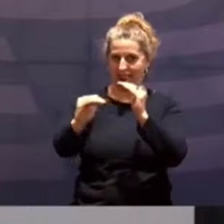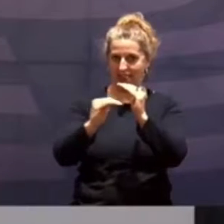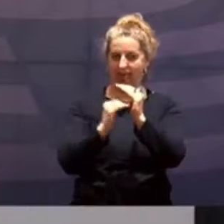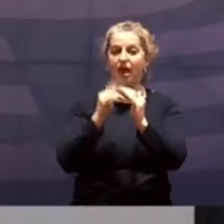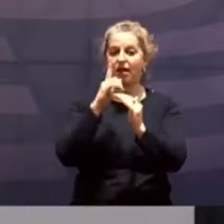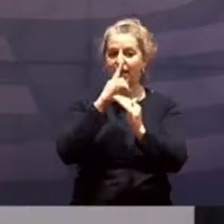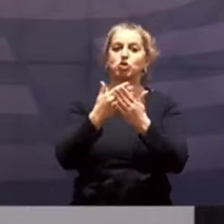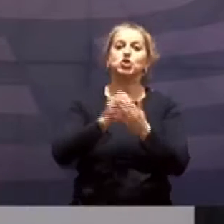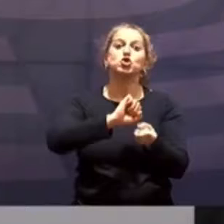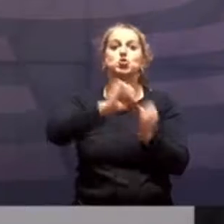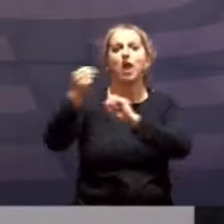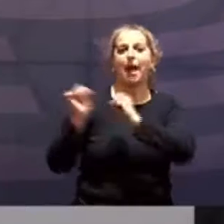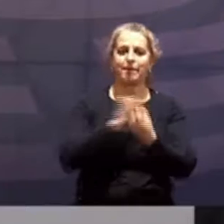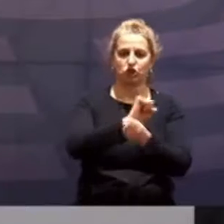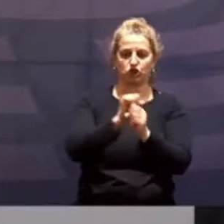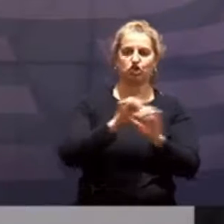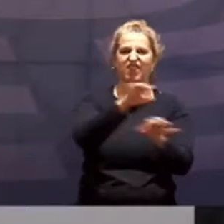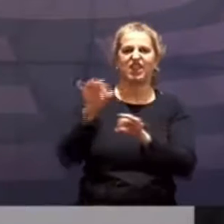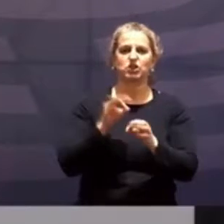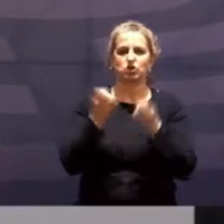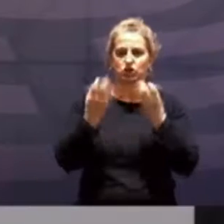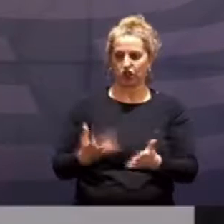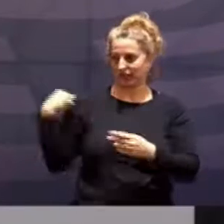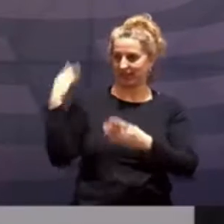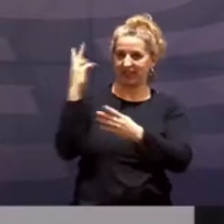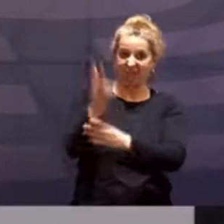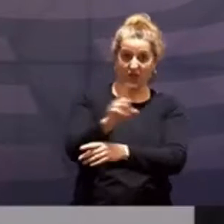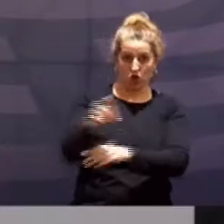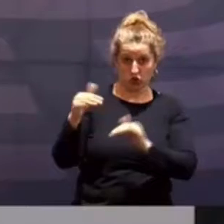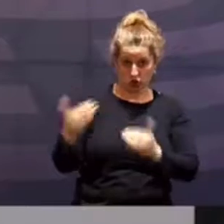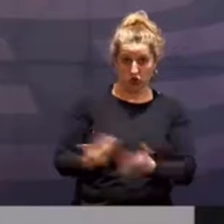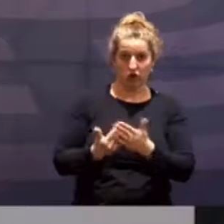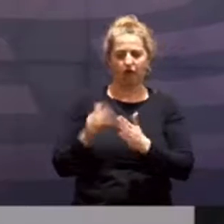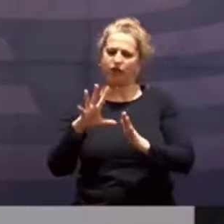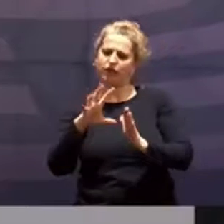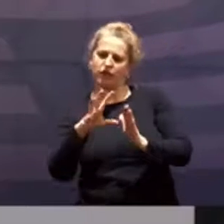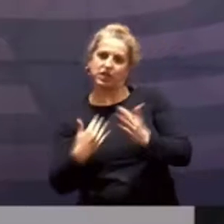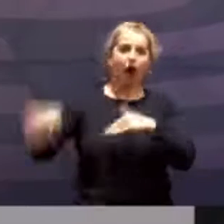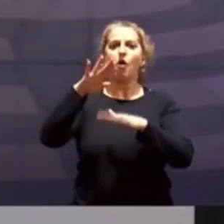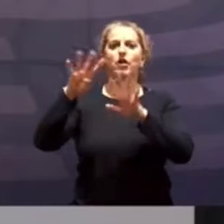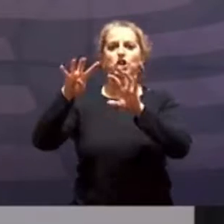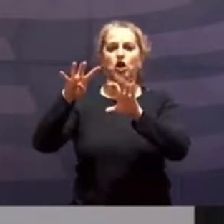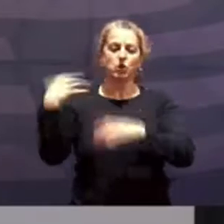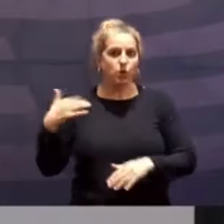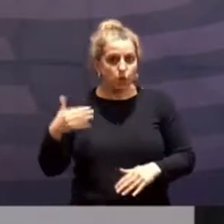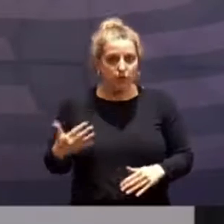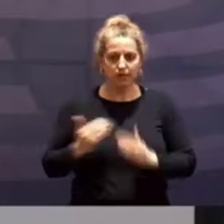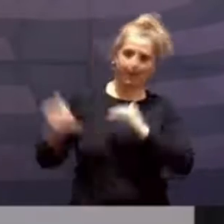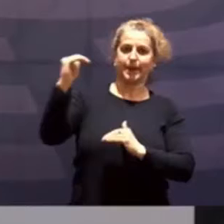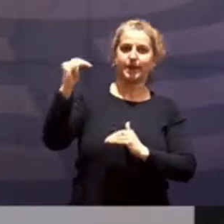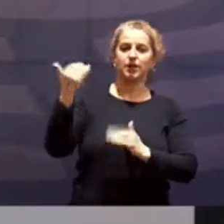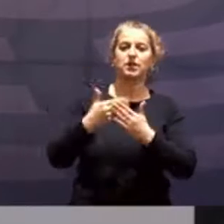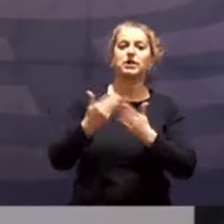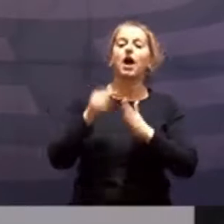dynamisches Infektionsgeschehen haben und innerhalb von zwei Wochen von einem Infektionswert von 50 auf 90 klettern und damit dem